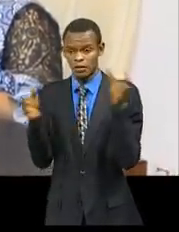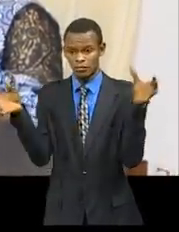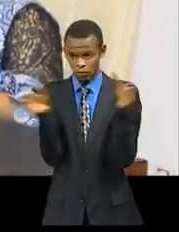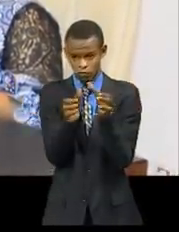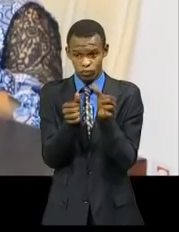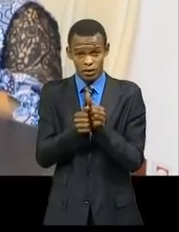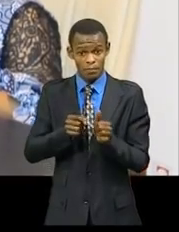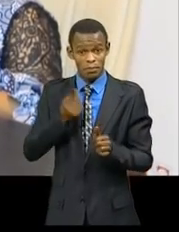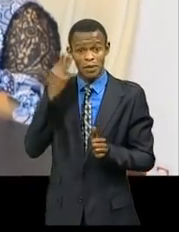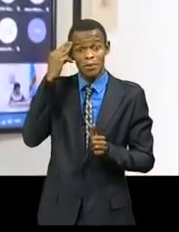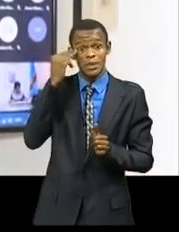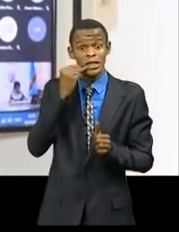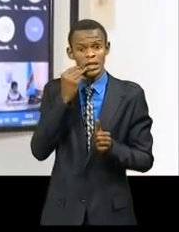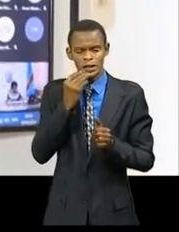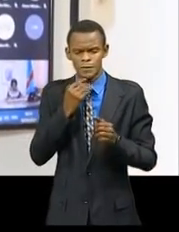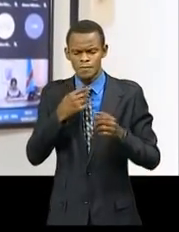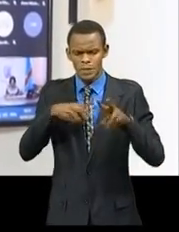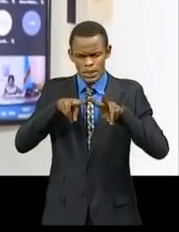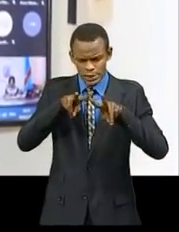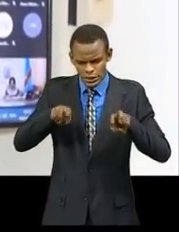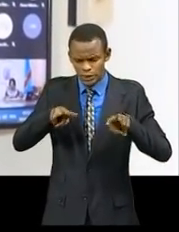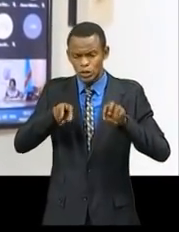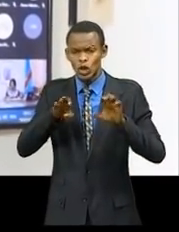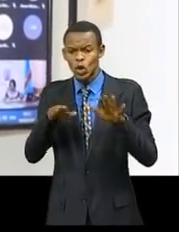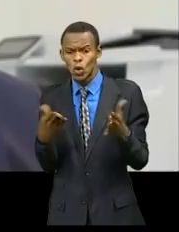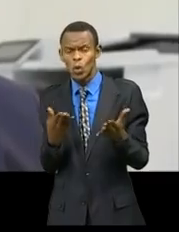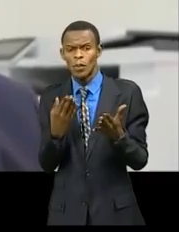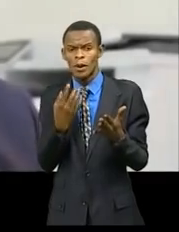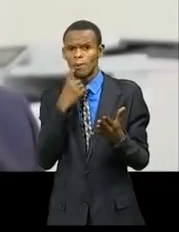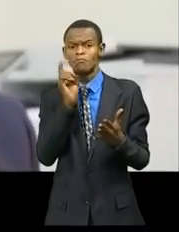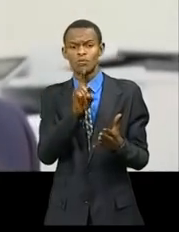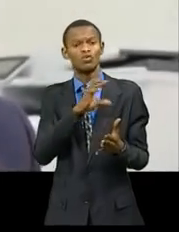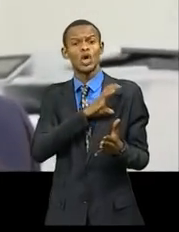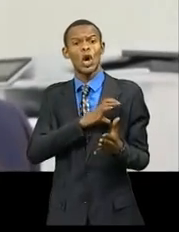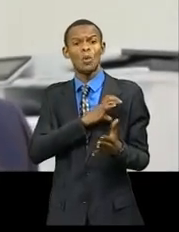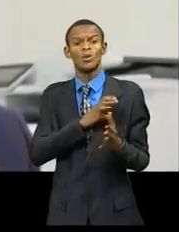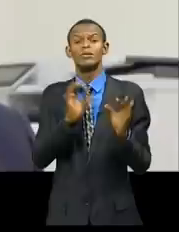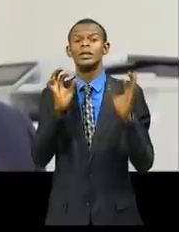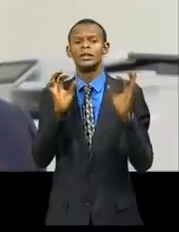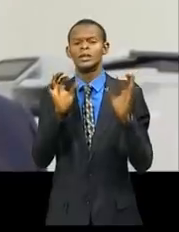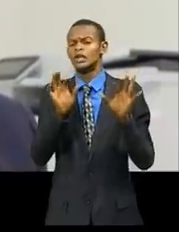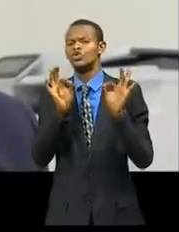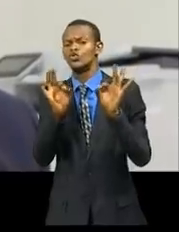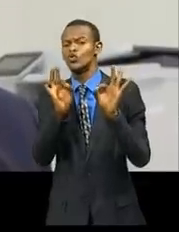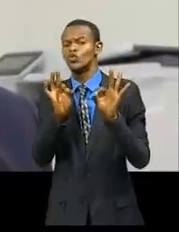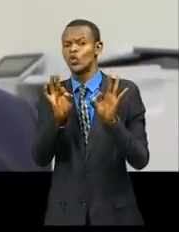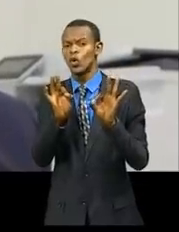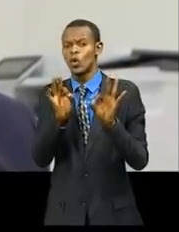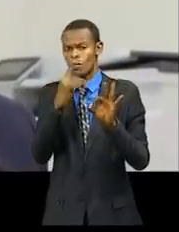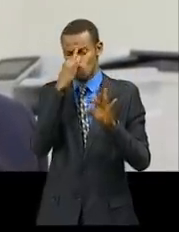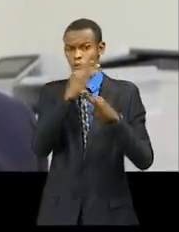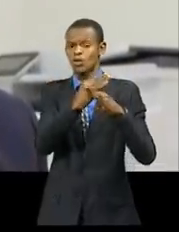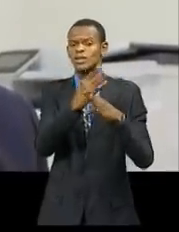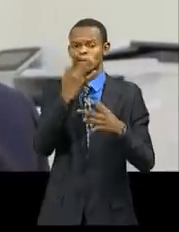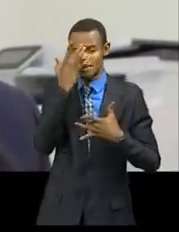d'allègement de mesures de riposte dans la ville-province de Kinshasa. Elles seront soumises au président de la République qui